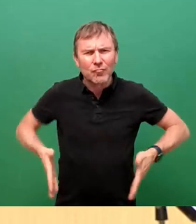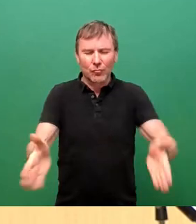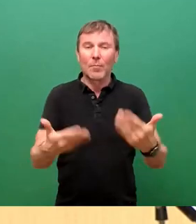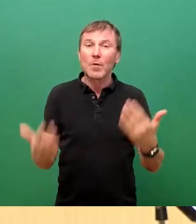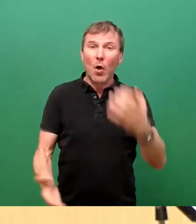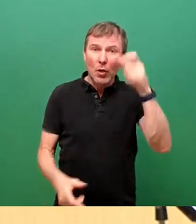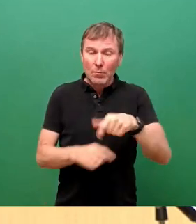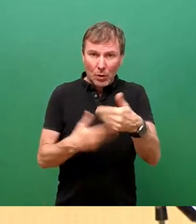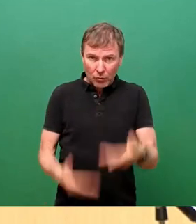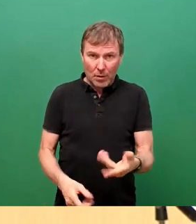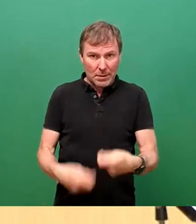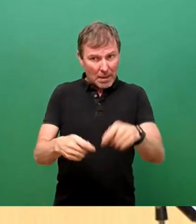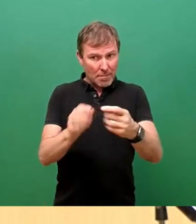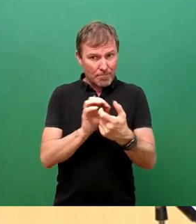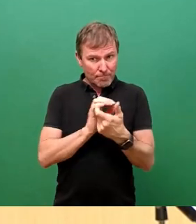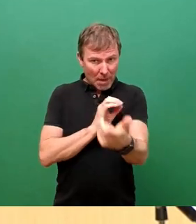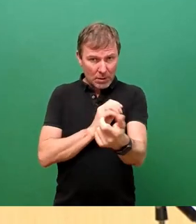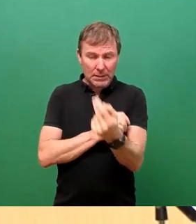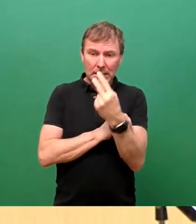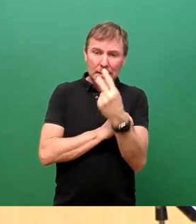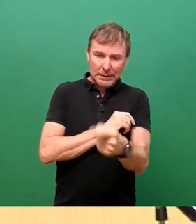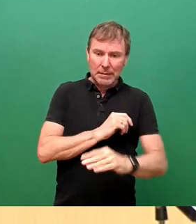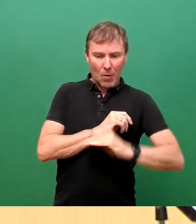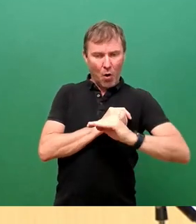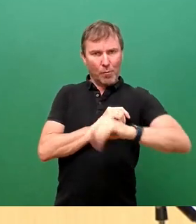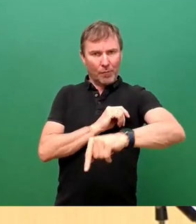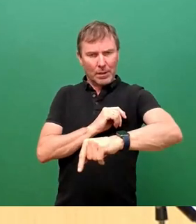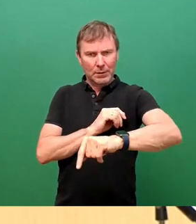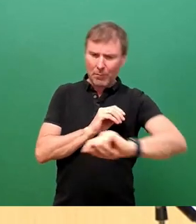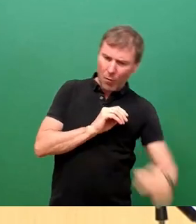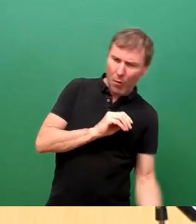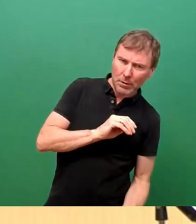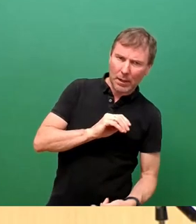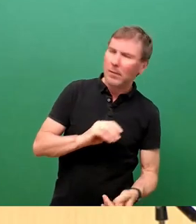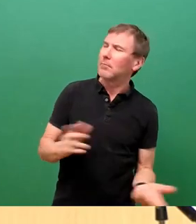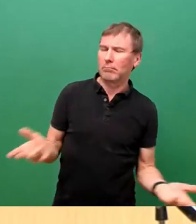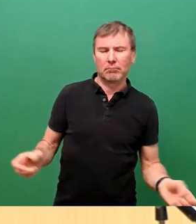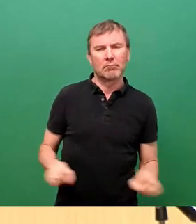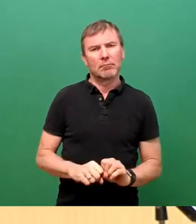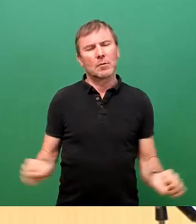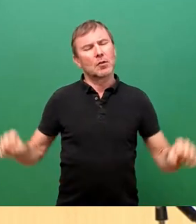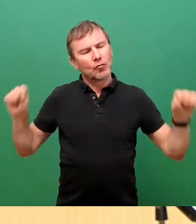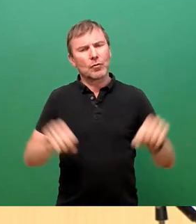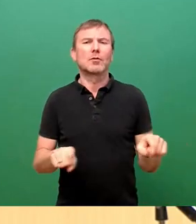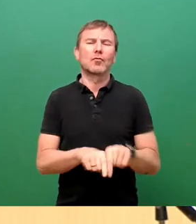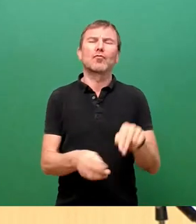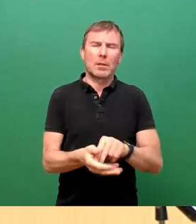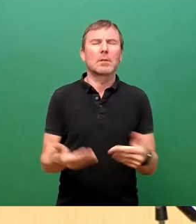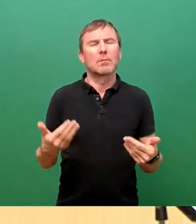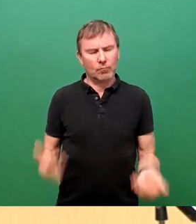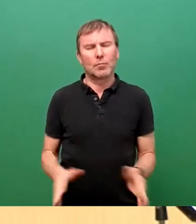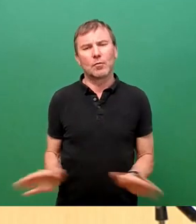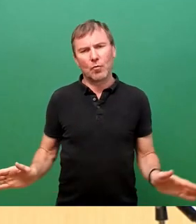baulich sowohl sichtbar an der Oberfläche als auch unsichtbar unter der Erde in einem sehr schlechten Zustand. Weil kleine